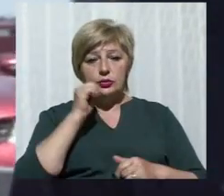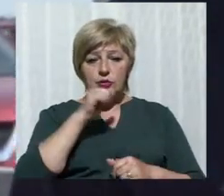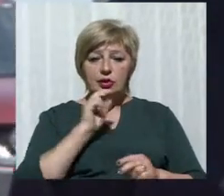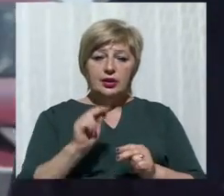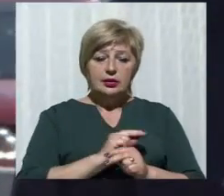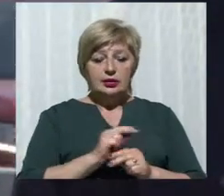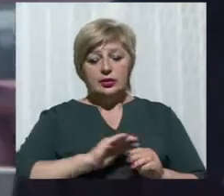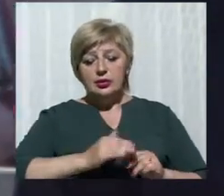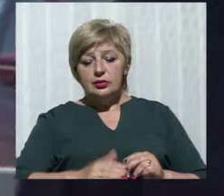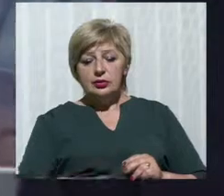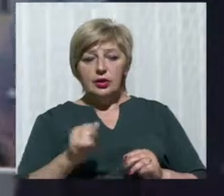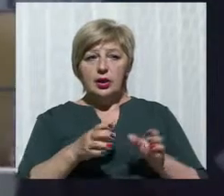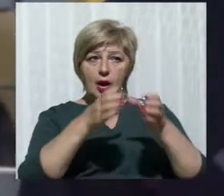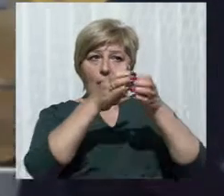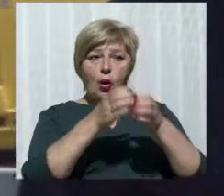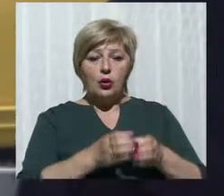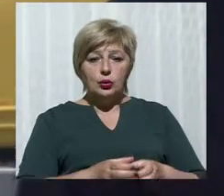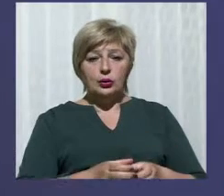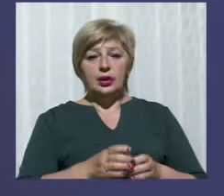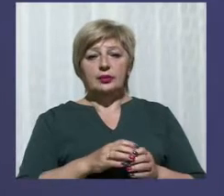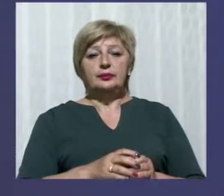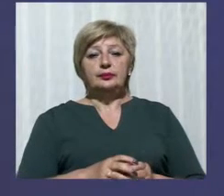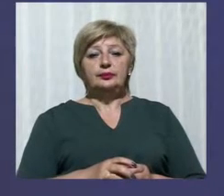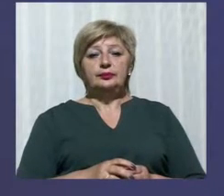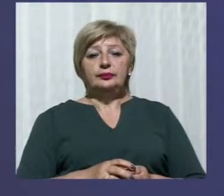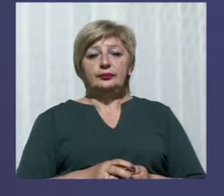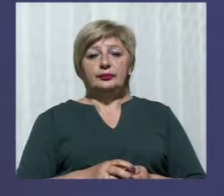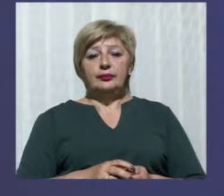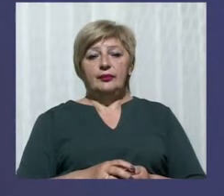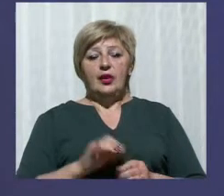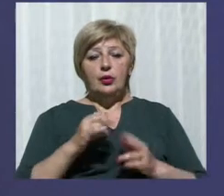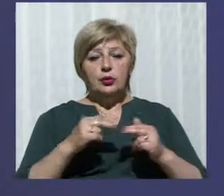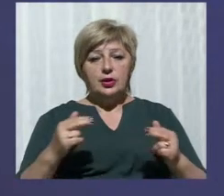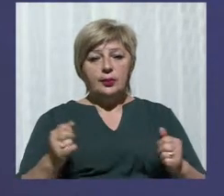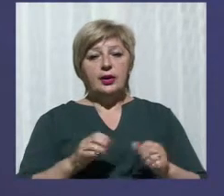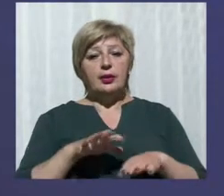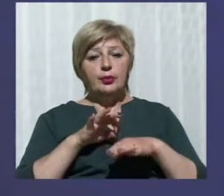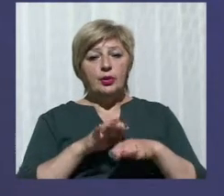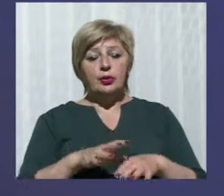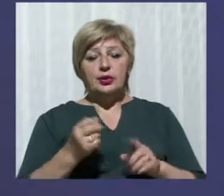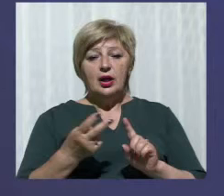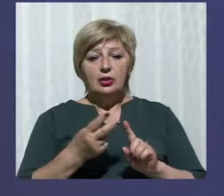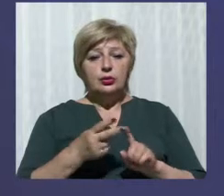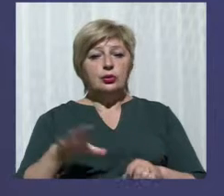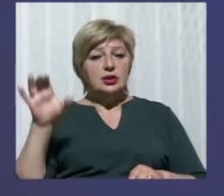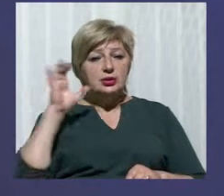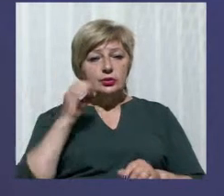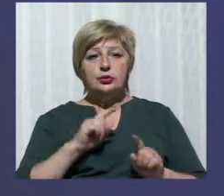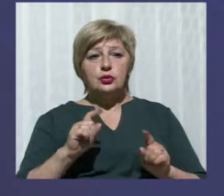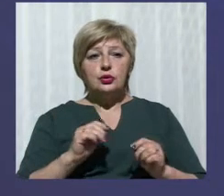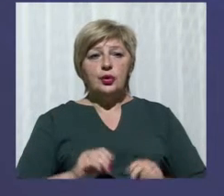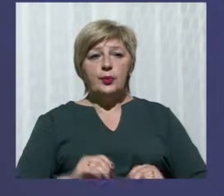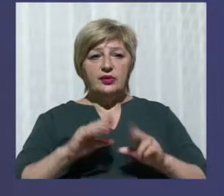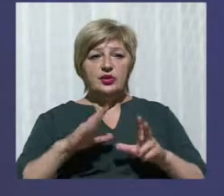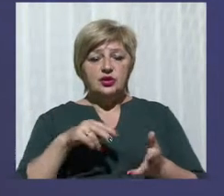самі сходи і колони. Барельєфи всі збережимо. У Дніпрі проходять другі слухання щодо підвищення вартості